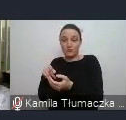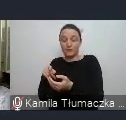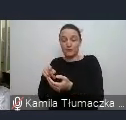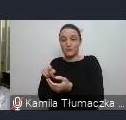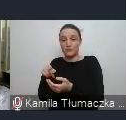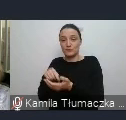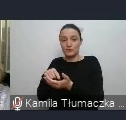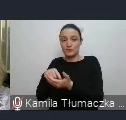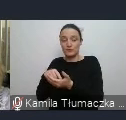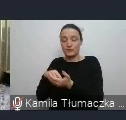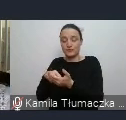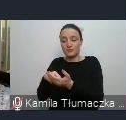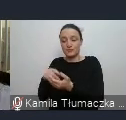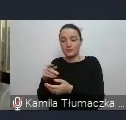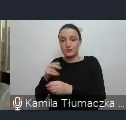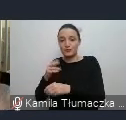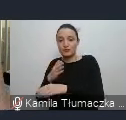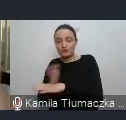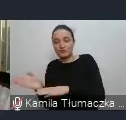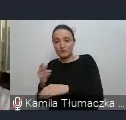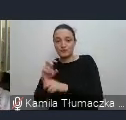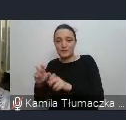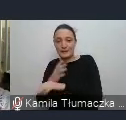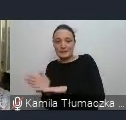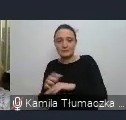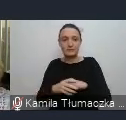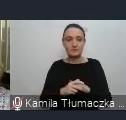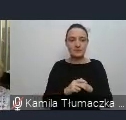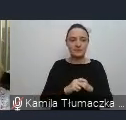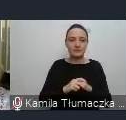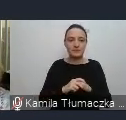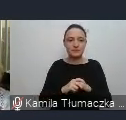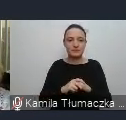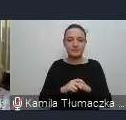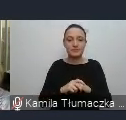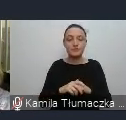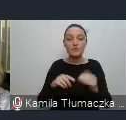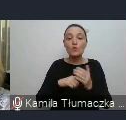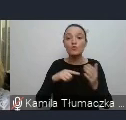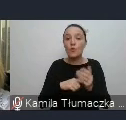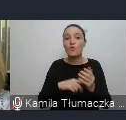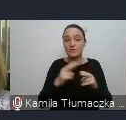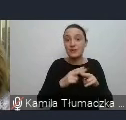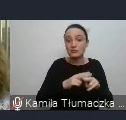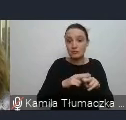w tym projekcie zdecydowałyśmy się z koleżankami wziąć udział i takie kolejne narzędzie Państwu